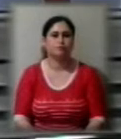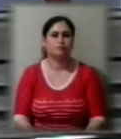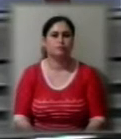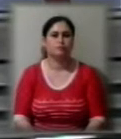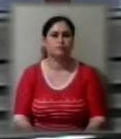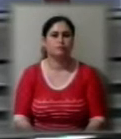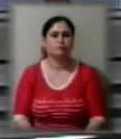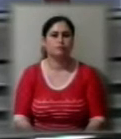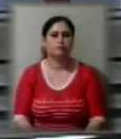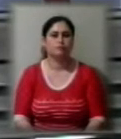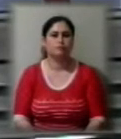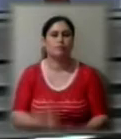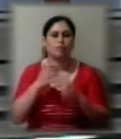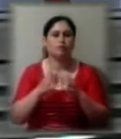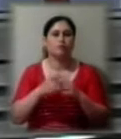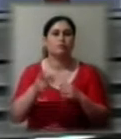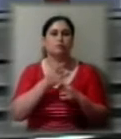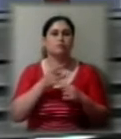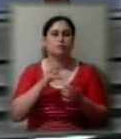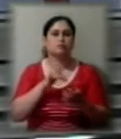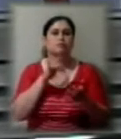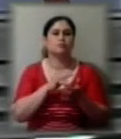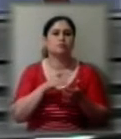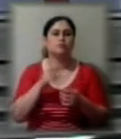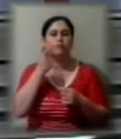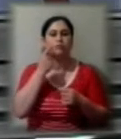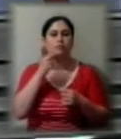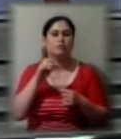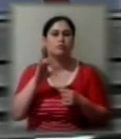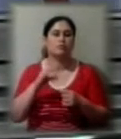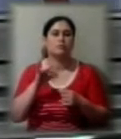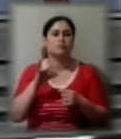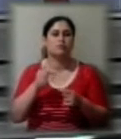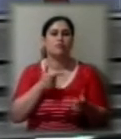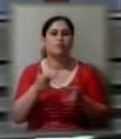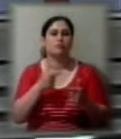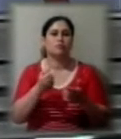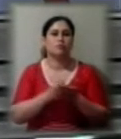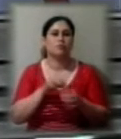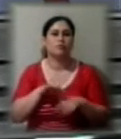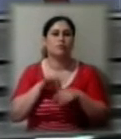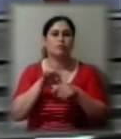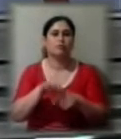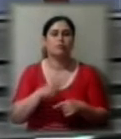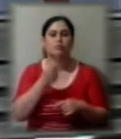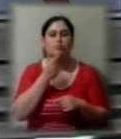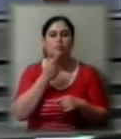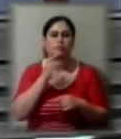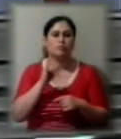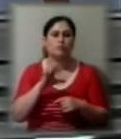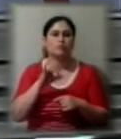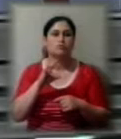Херсонський регіональний центр оцінювання якості освіти готується до проведення пробної та основної сесії